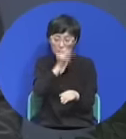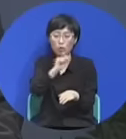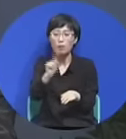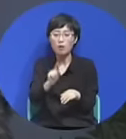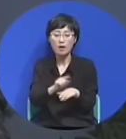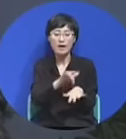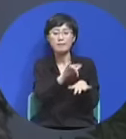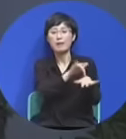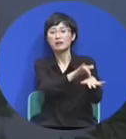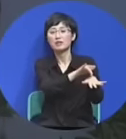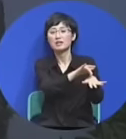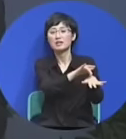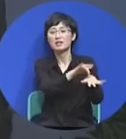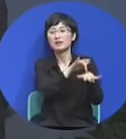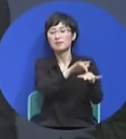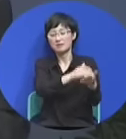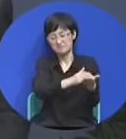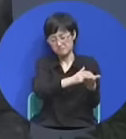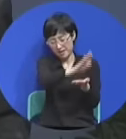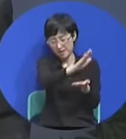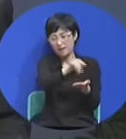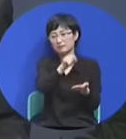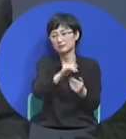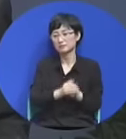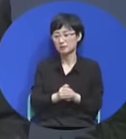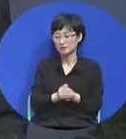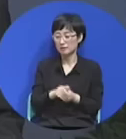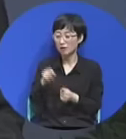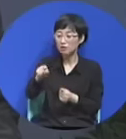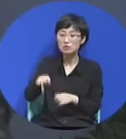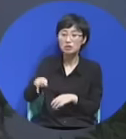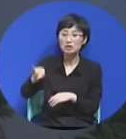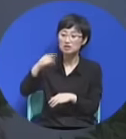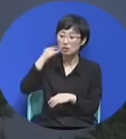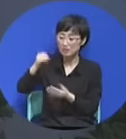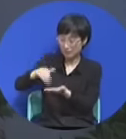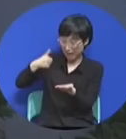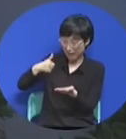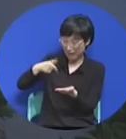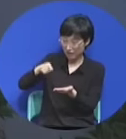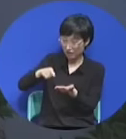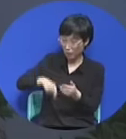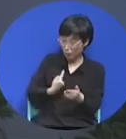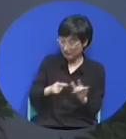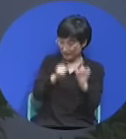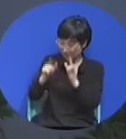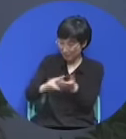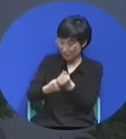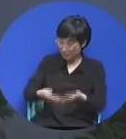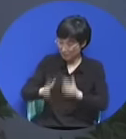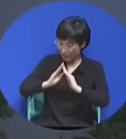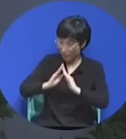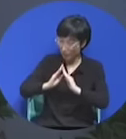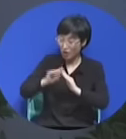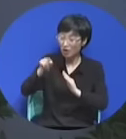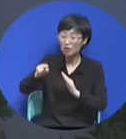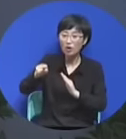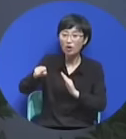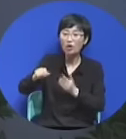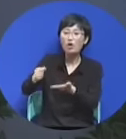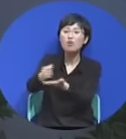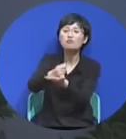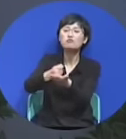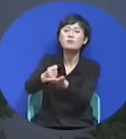당신을 이 모양으로만 쫓겨났어요 쫓겨나가서 묘신을 하고 당신이 이 모양으로 만든 마귀의 일을 박살내기 위해서